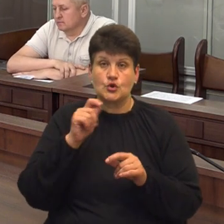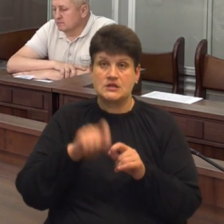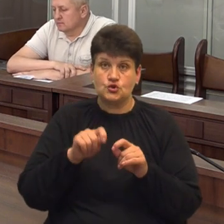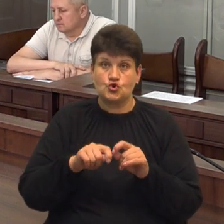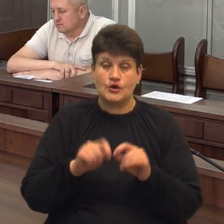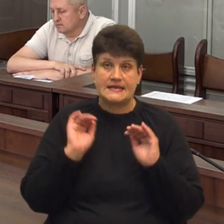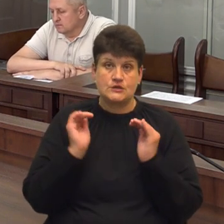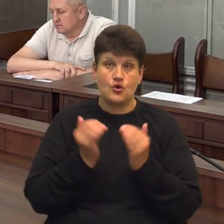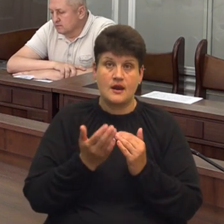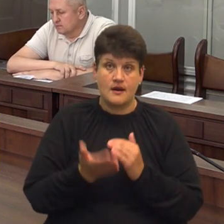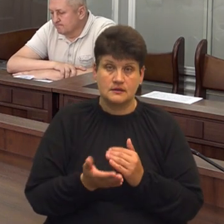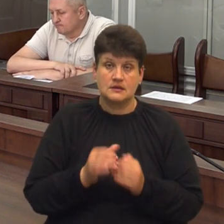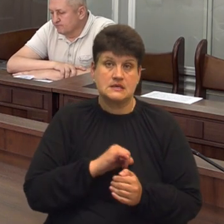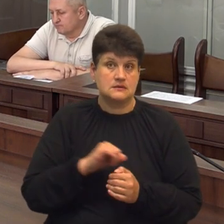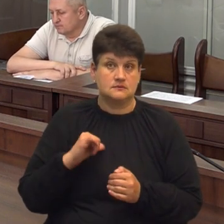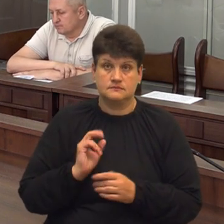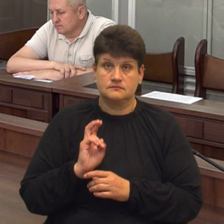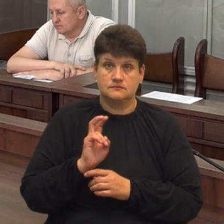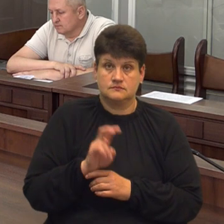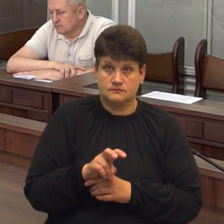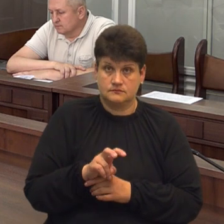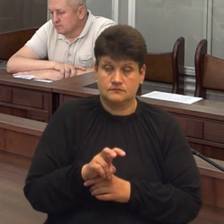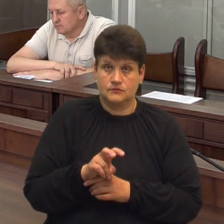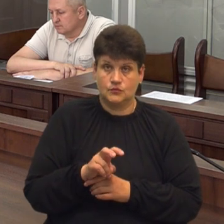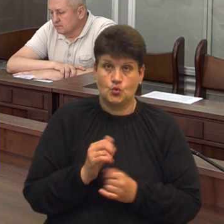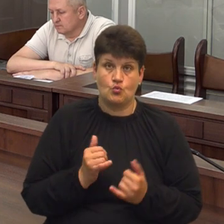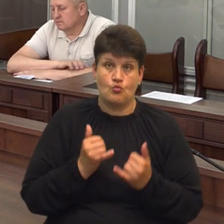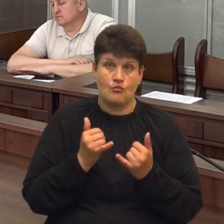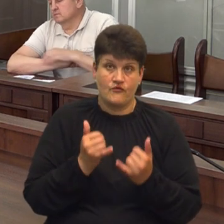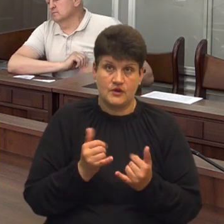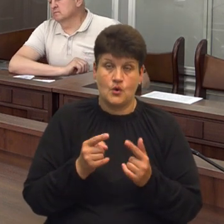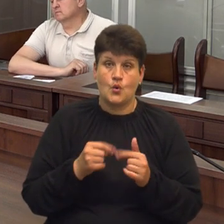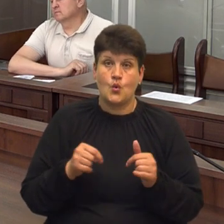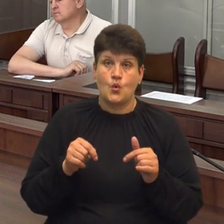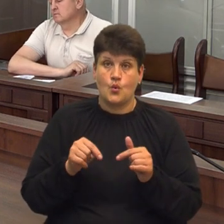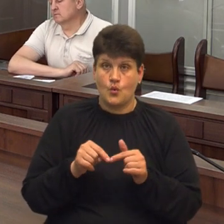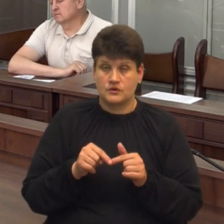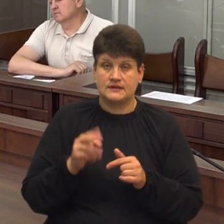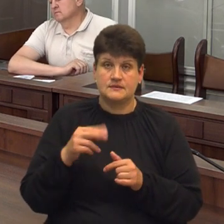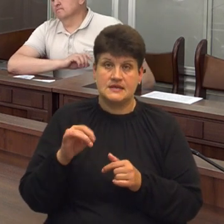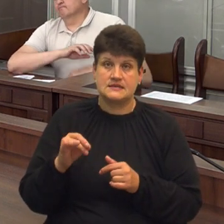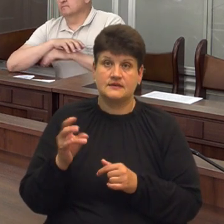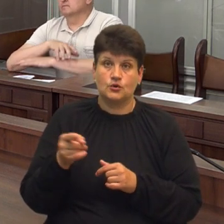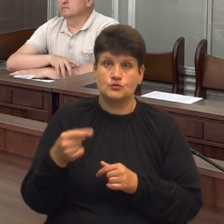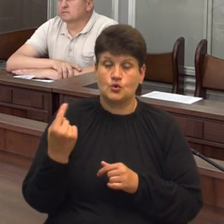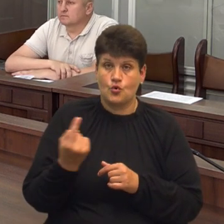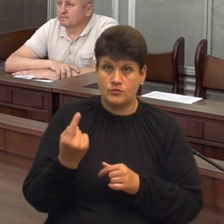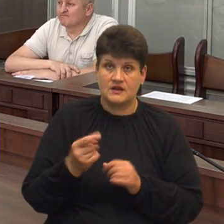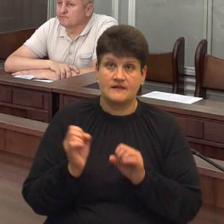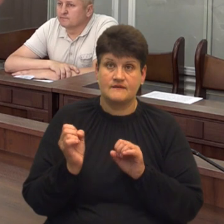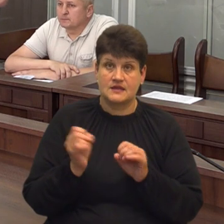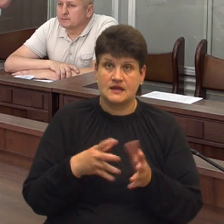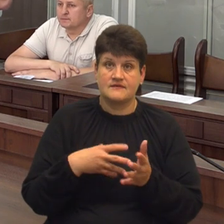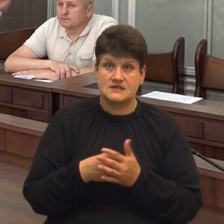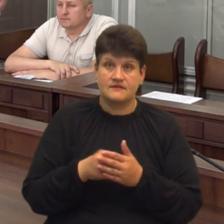самостійно звернувся до відповідного уповноваженого органу УДМС в Тернопільській області і здавати зберігання свій